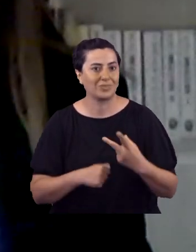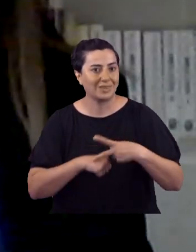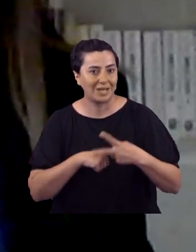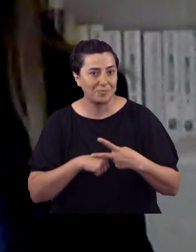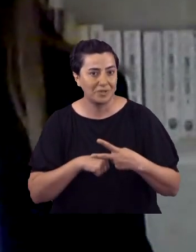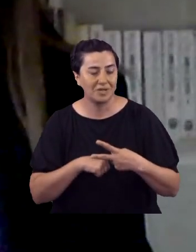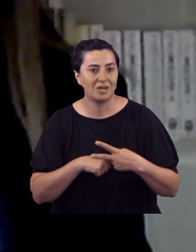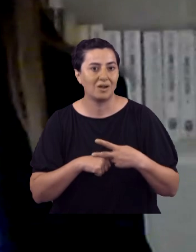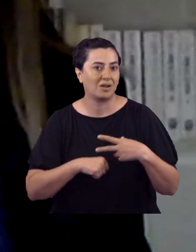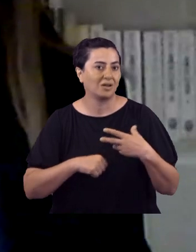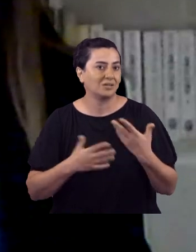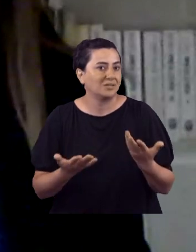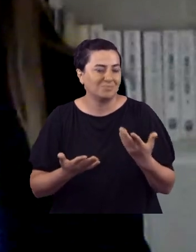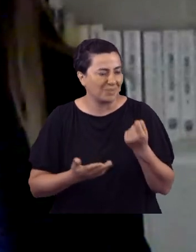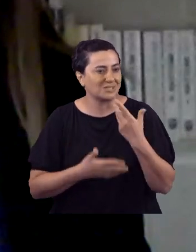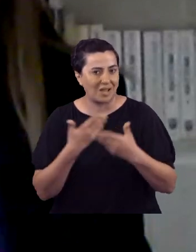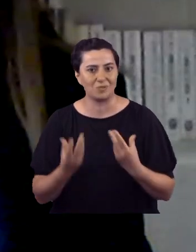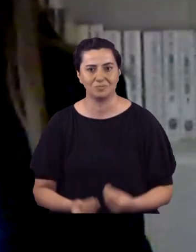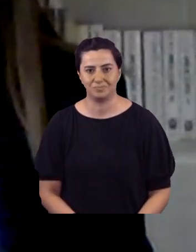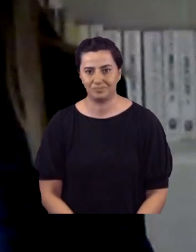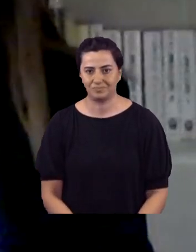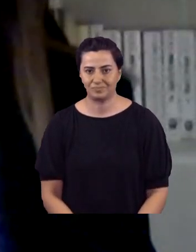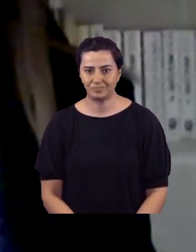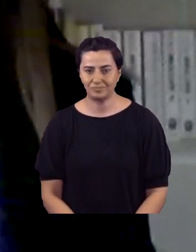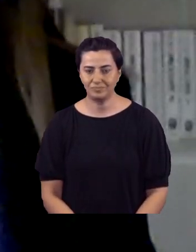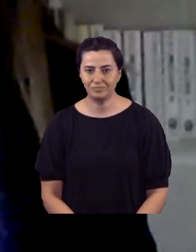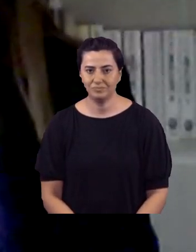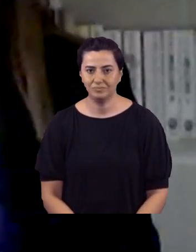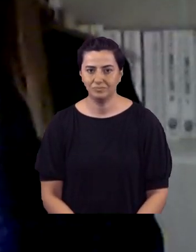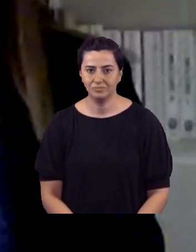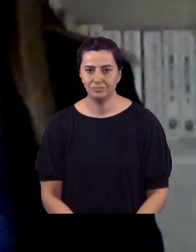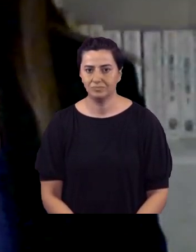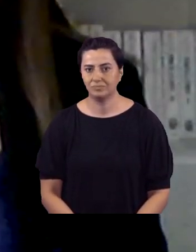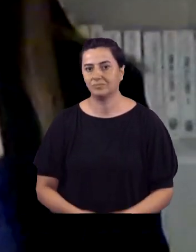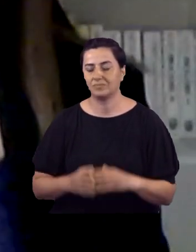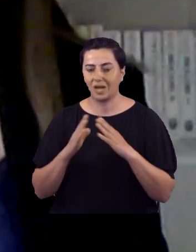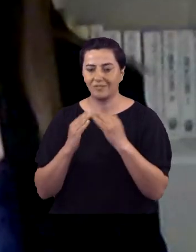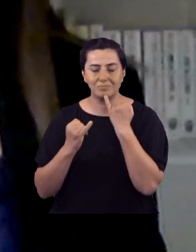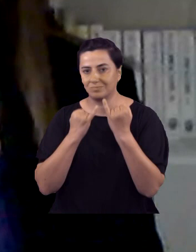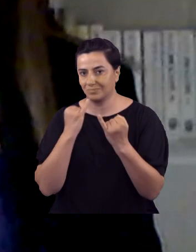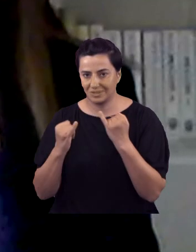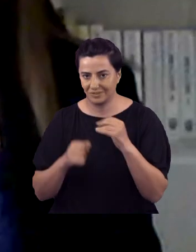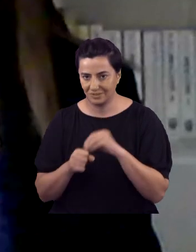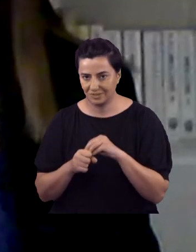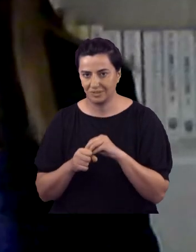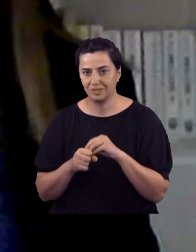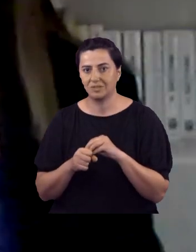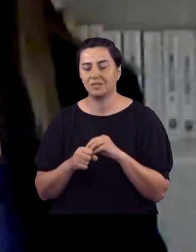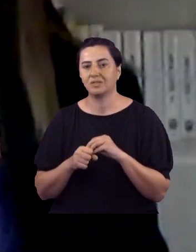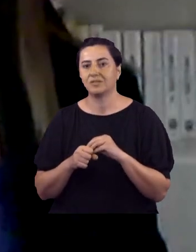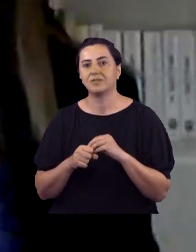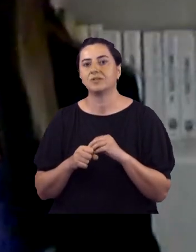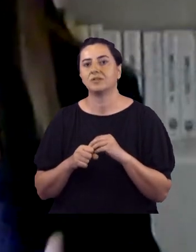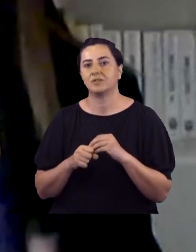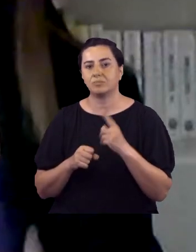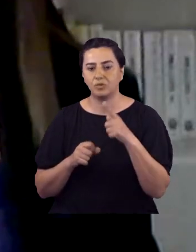Deneyimler, aktarımlar biraz bunlardan da bahsederseniz. Hane ziyaretleri biz BÜF Kamer Vakfı'yla